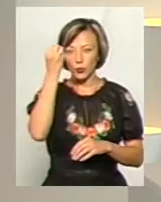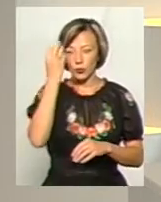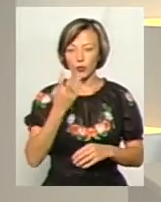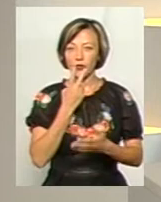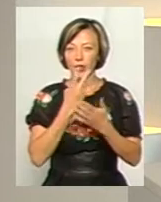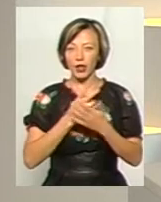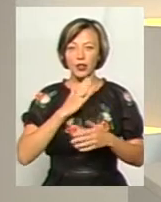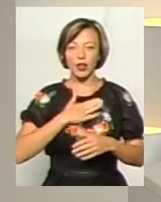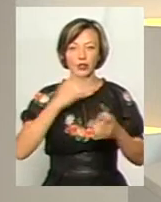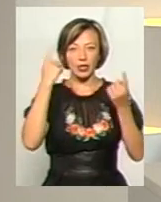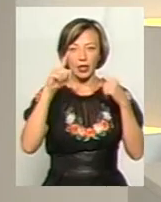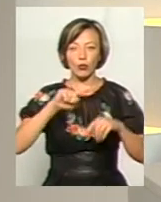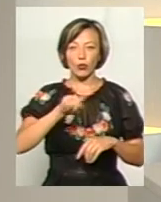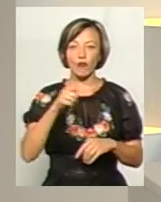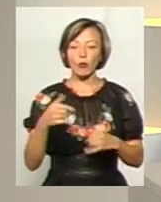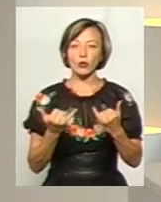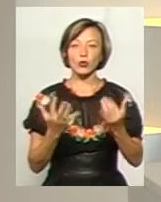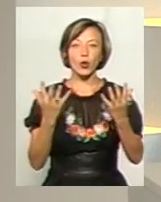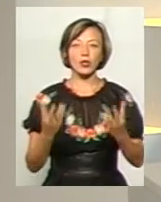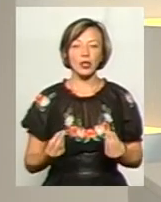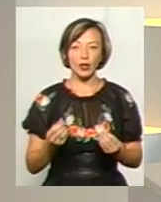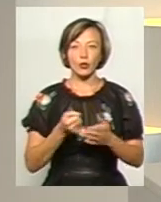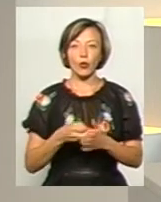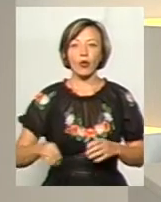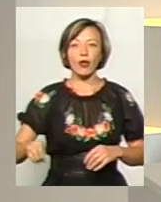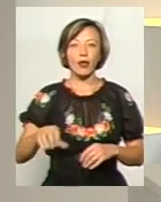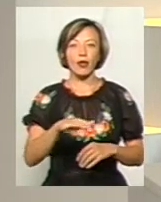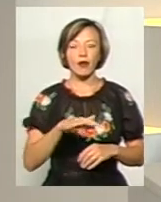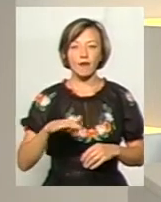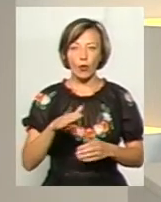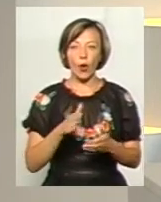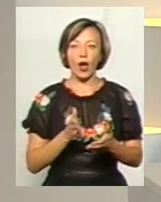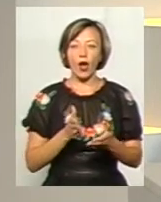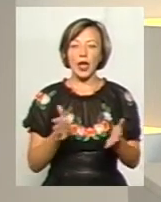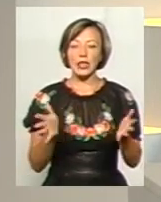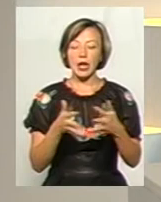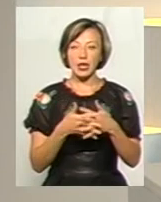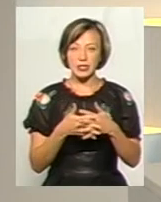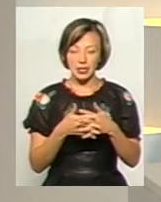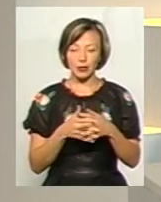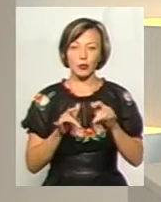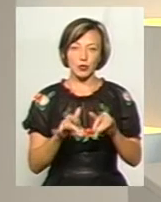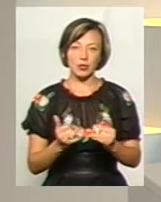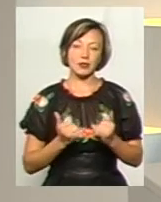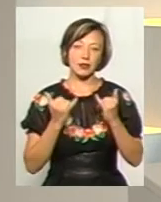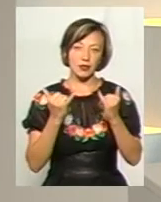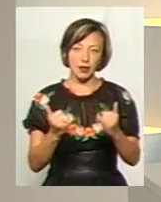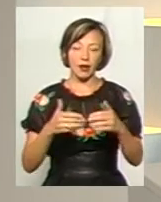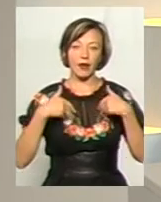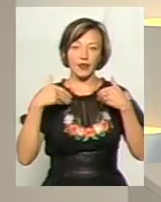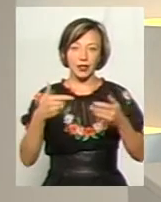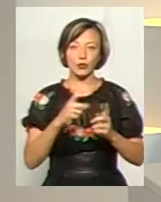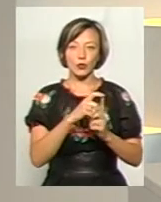національну ідею, до вимог сьогодення та до євроінтеграційних процесів? Про це говоримо. І зараз я для вітання передаю